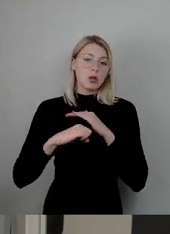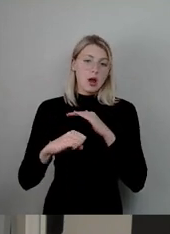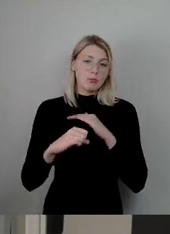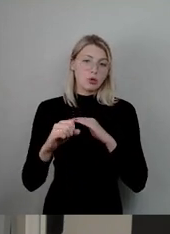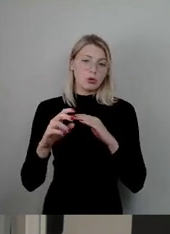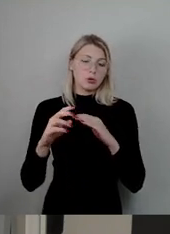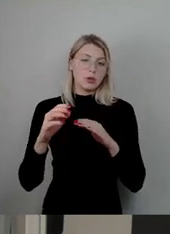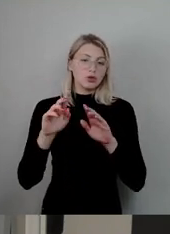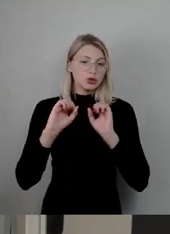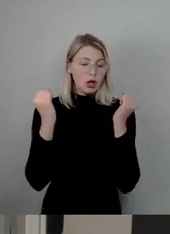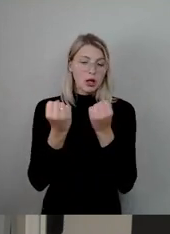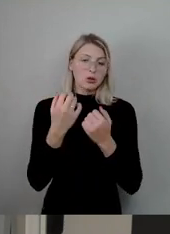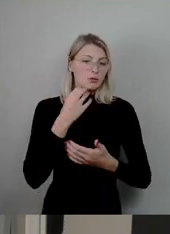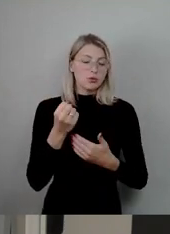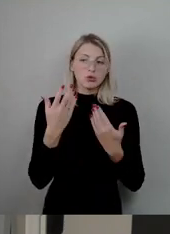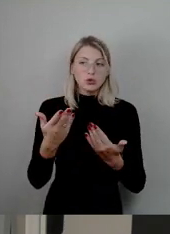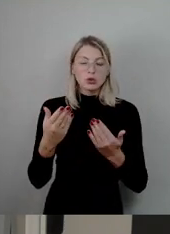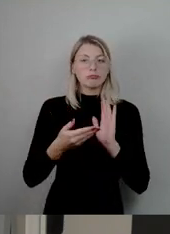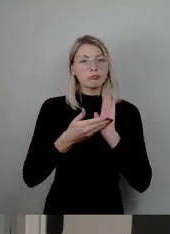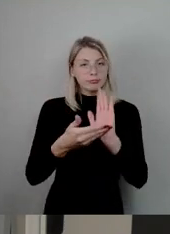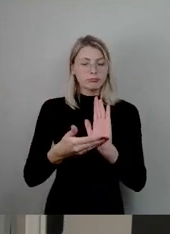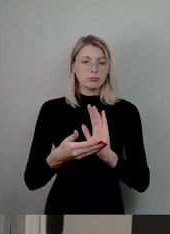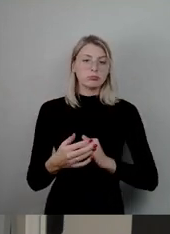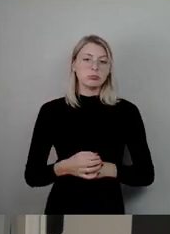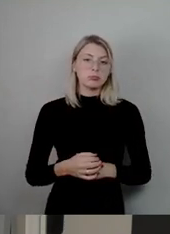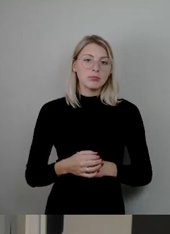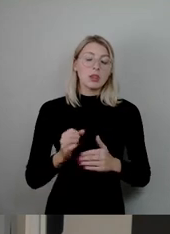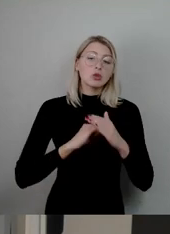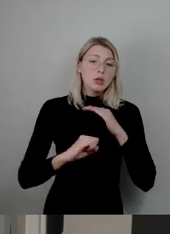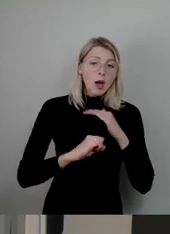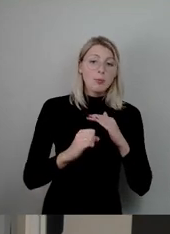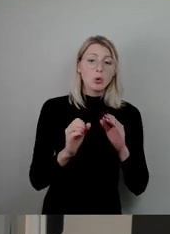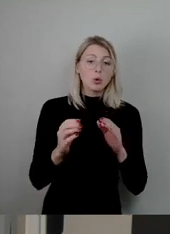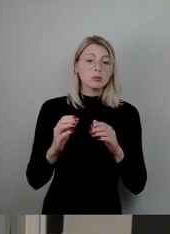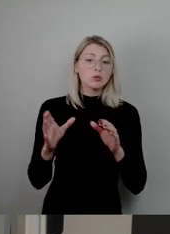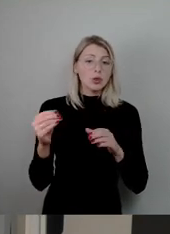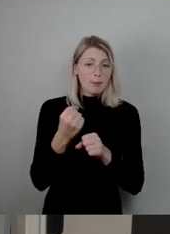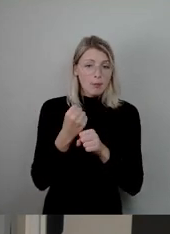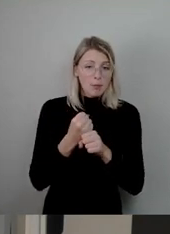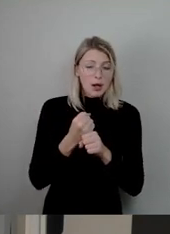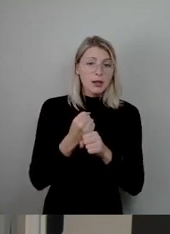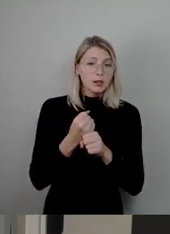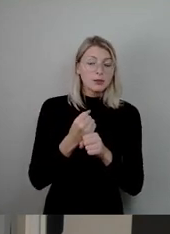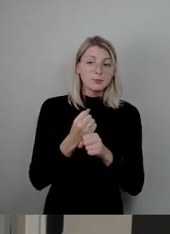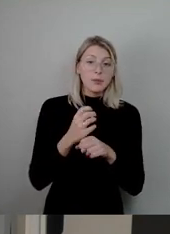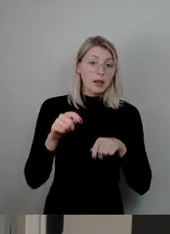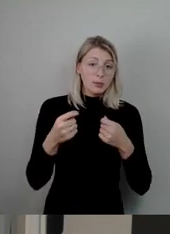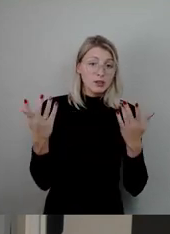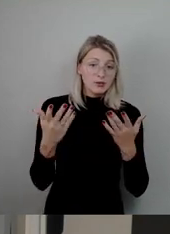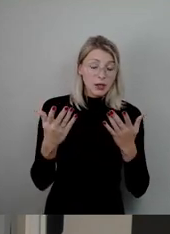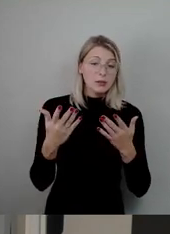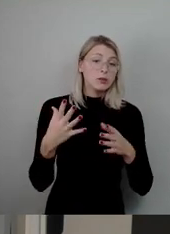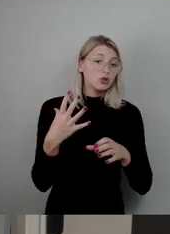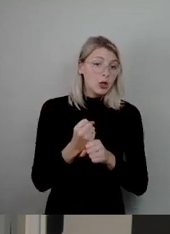Die Zusammenarbeit mit Dynamo hat dazu geführt, dass sieben Kurse aufgebaut wurden. Die